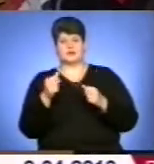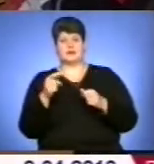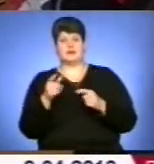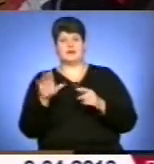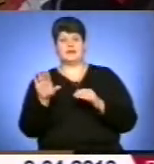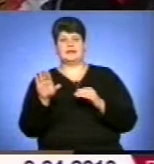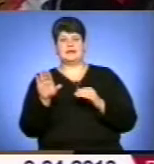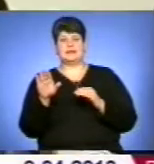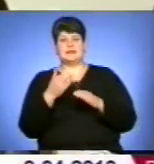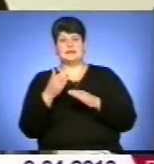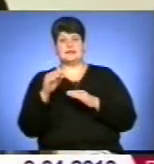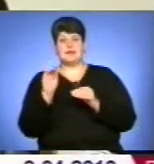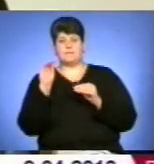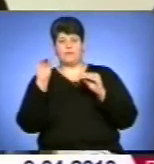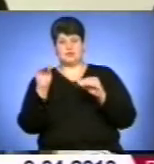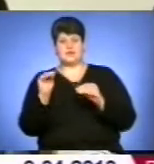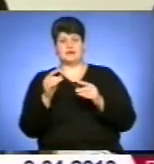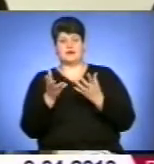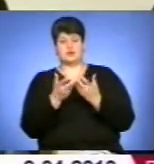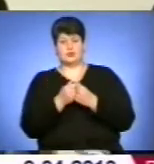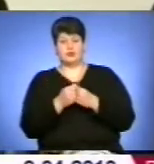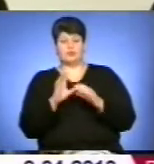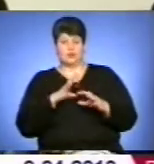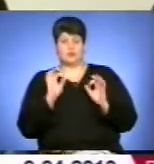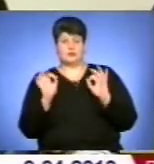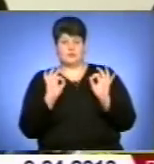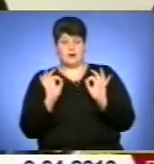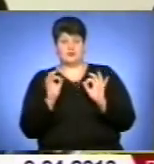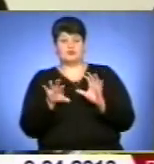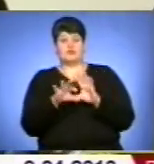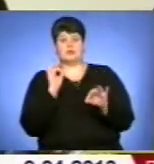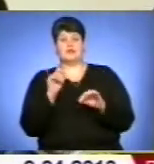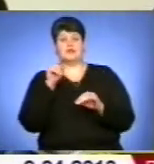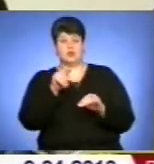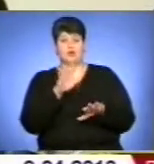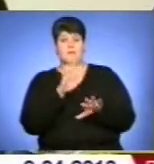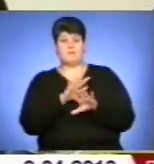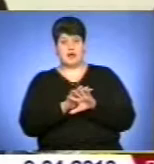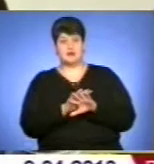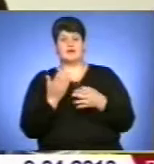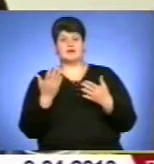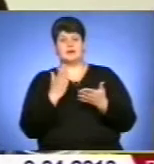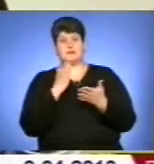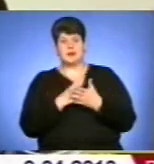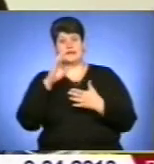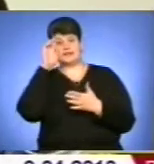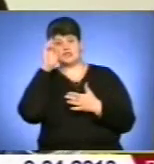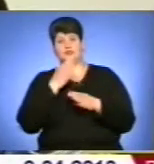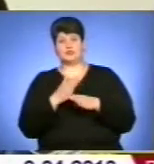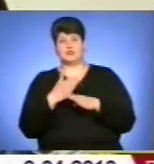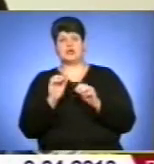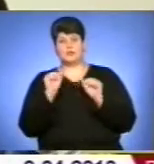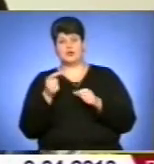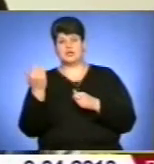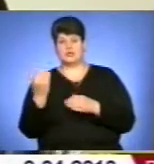би цілком логічно, щоб органи місцевого самоврядування самостійно мали право вибирати той банк, який має державну частку, який може їх